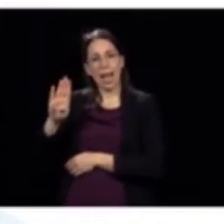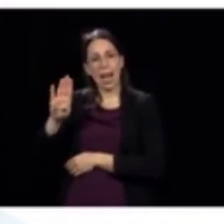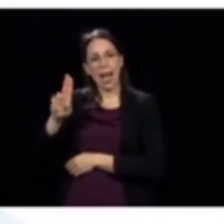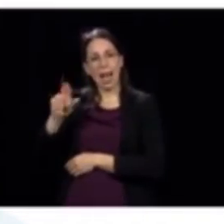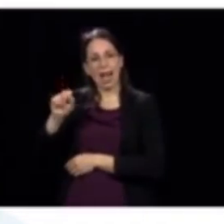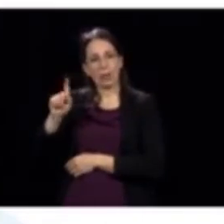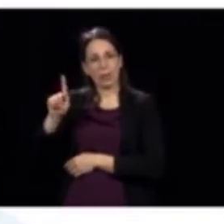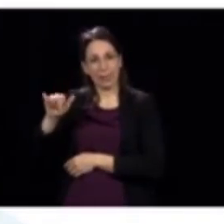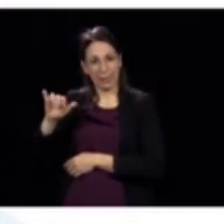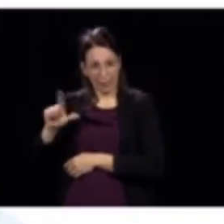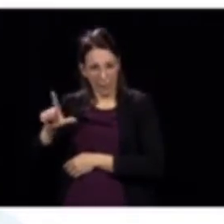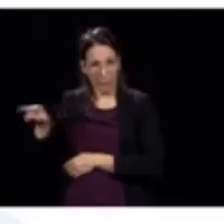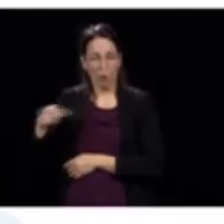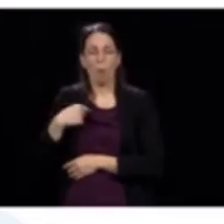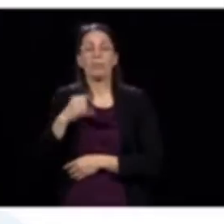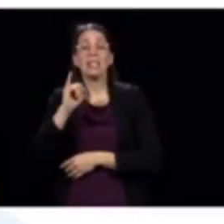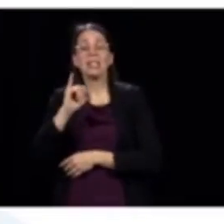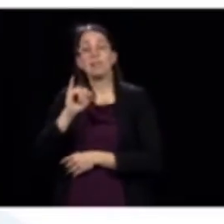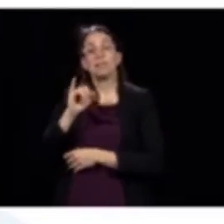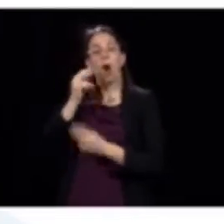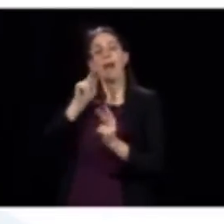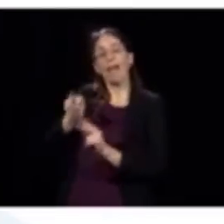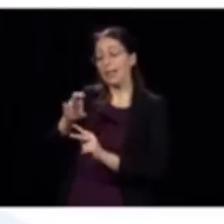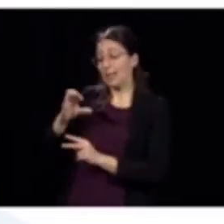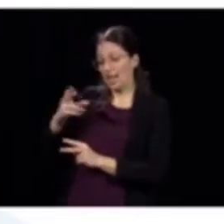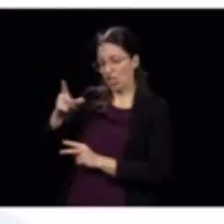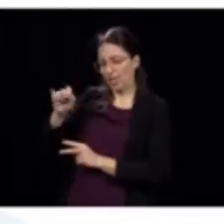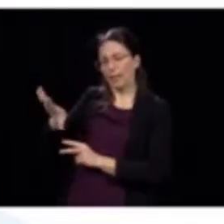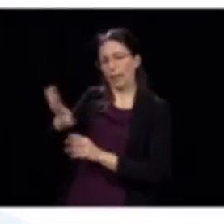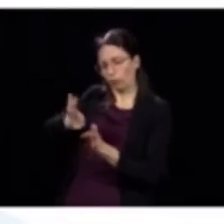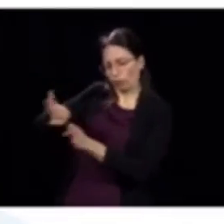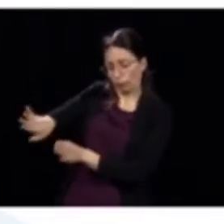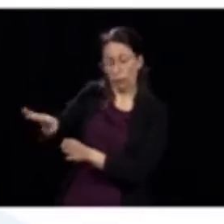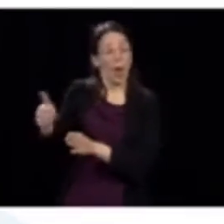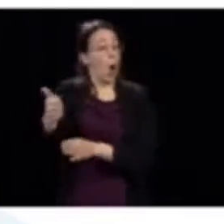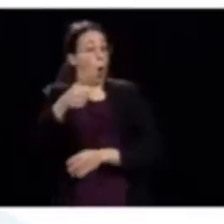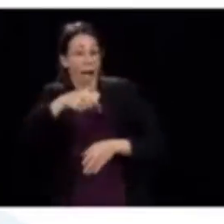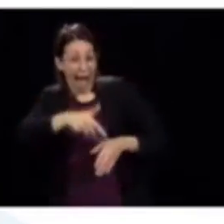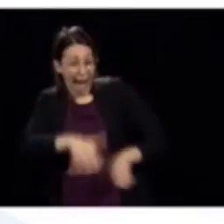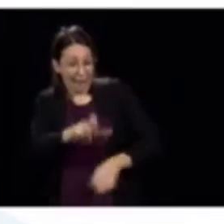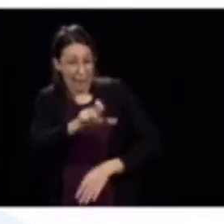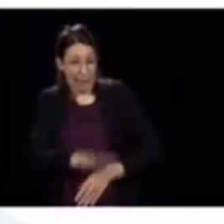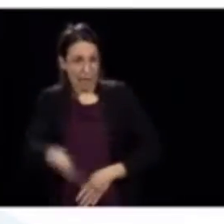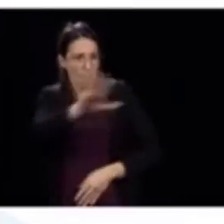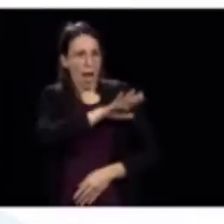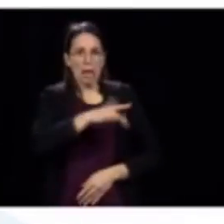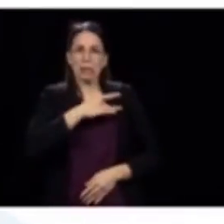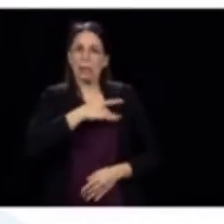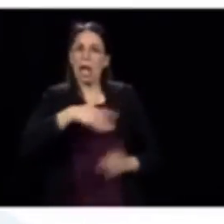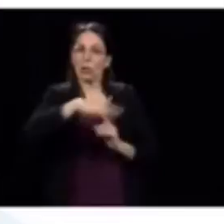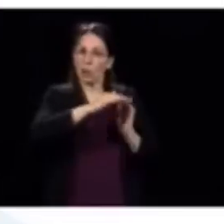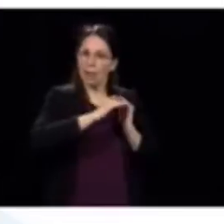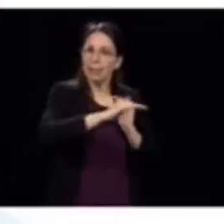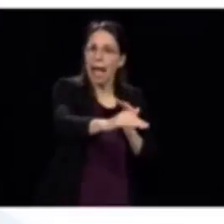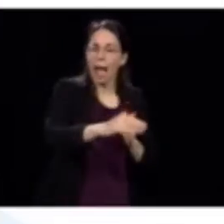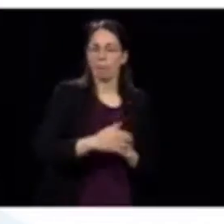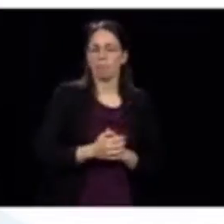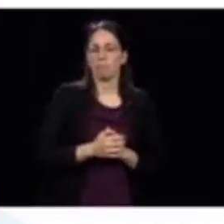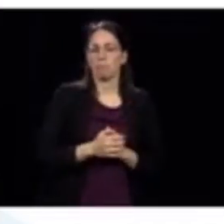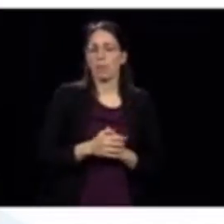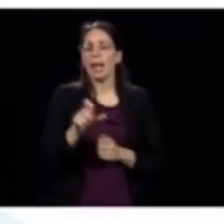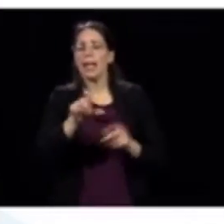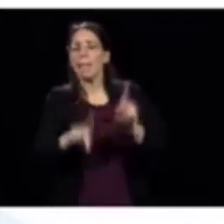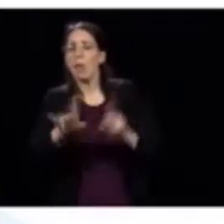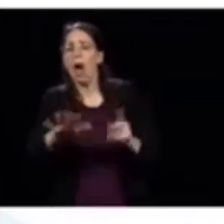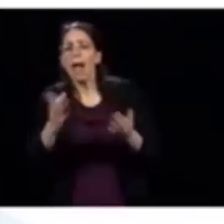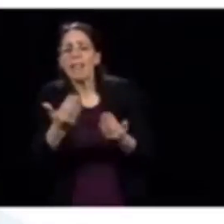et de la région de Montréal, la situation semble visiblement se stabiliser dans le reste du Québec. Actuellement, des millions de Québécois attendent d'en